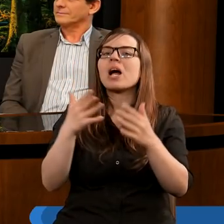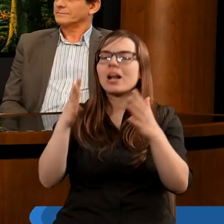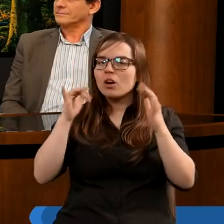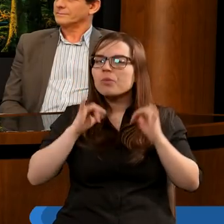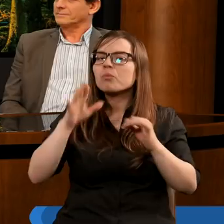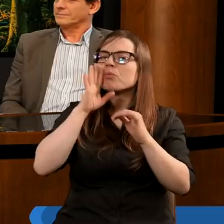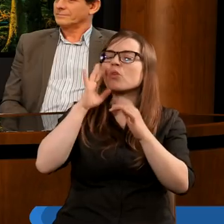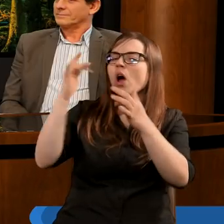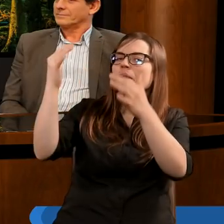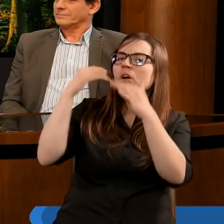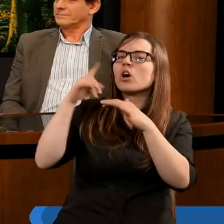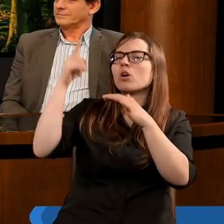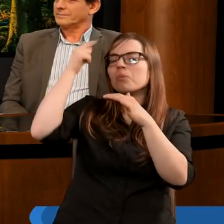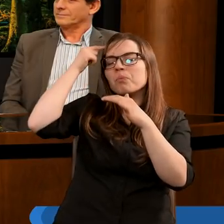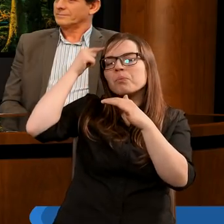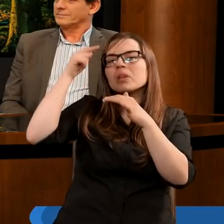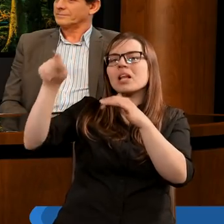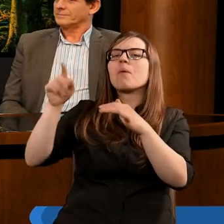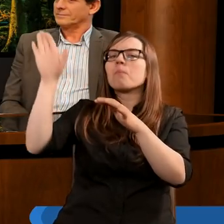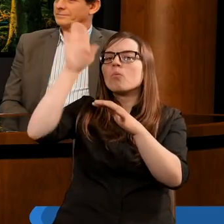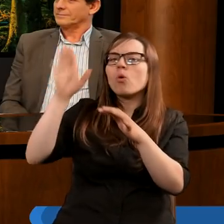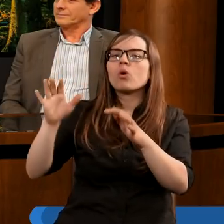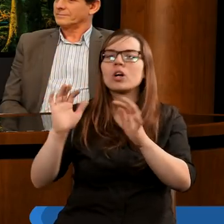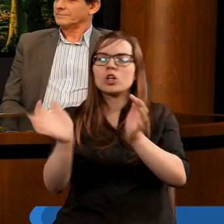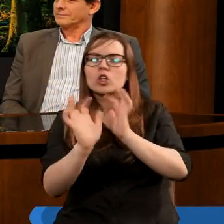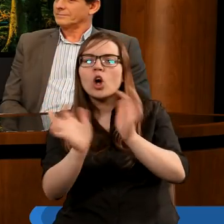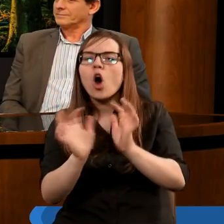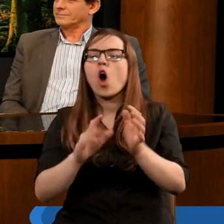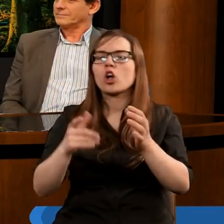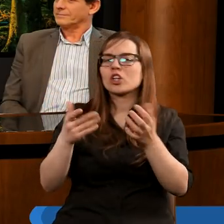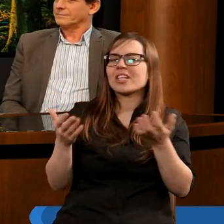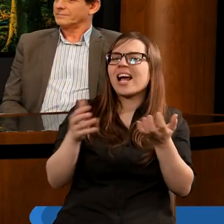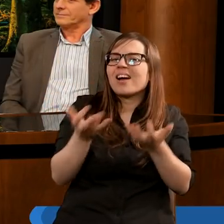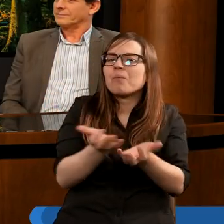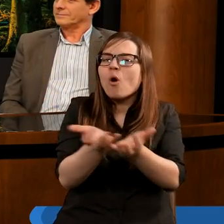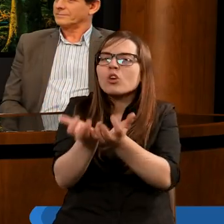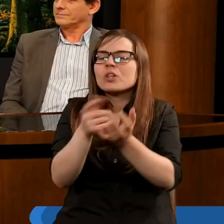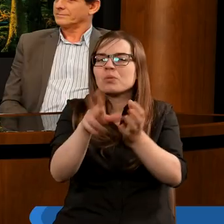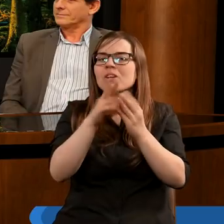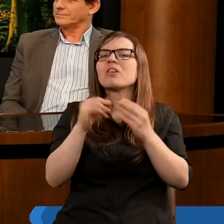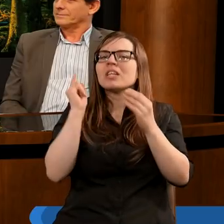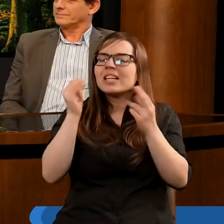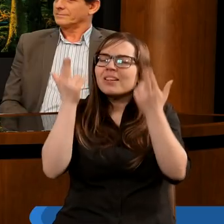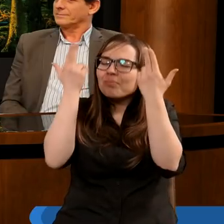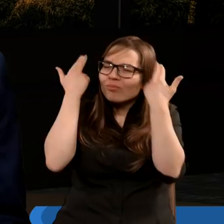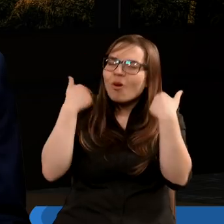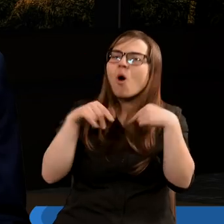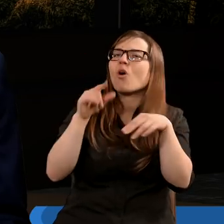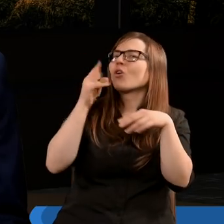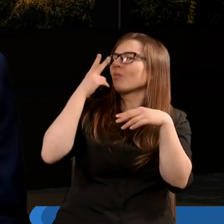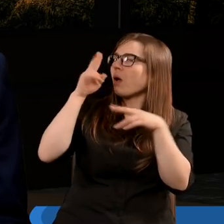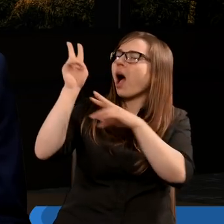błyskawice, grzmoty, bo oto Bóg, ten potężny, godzin chwały i reagowali takim skuleniem, pokorą